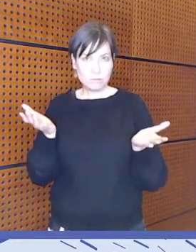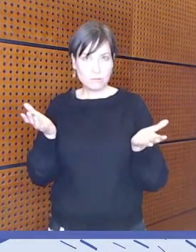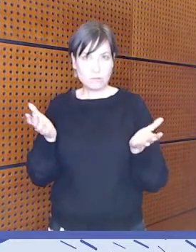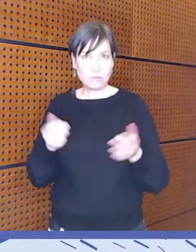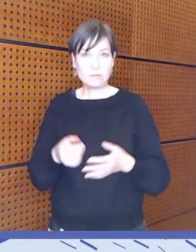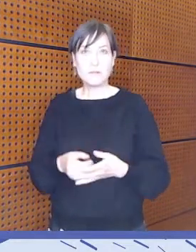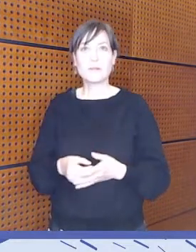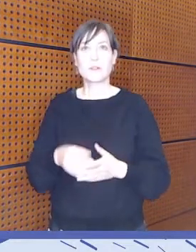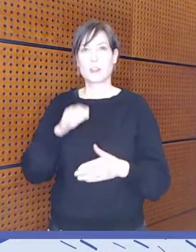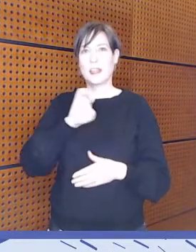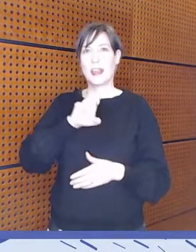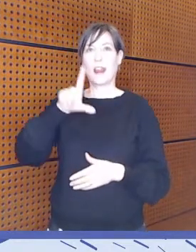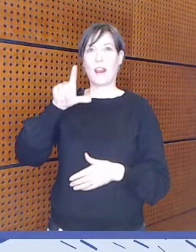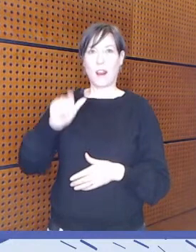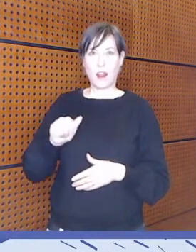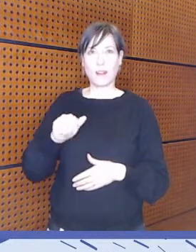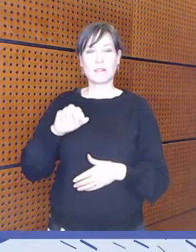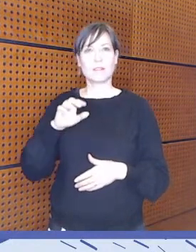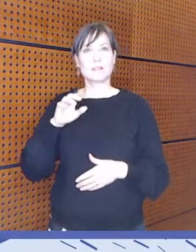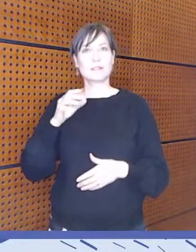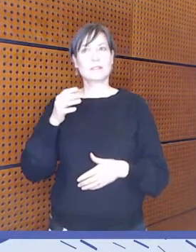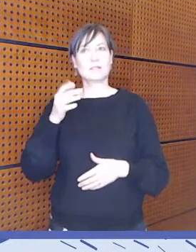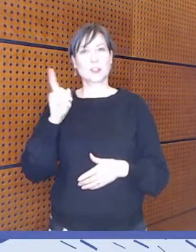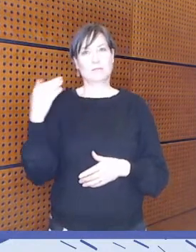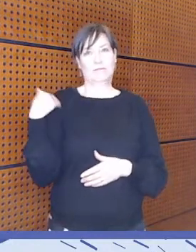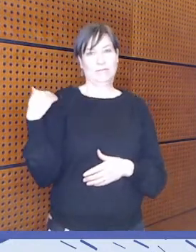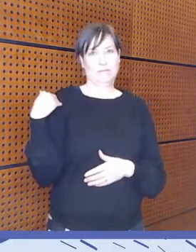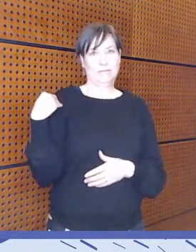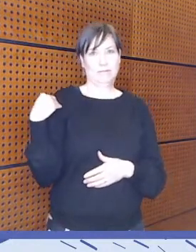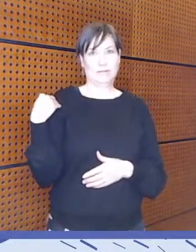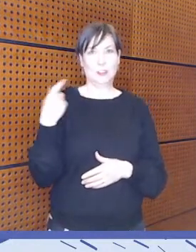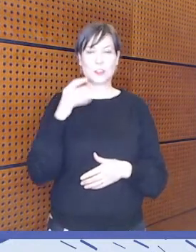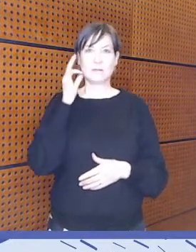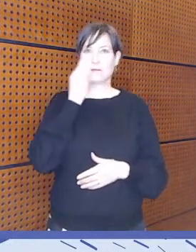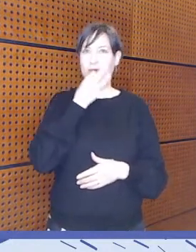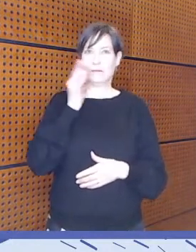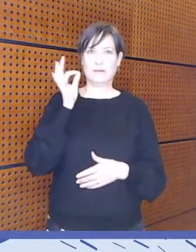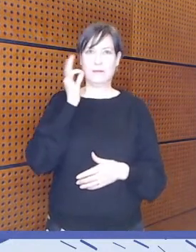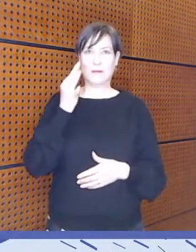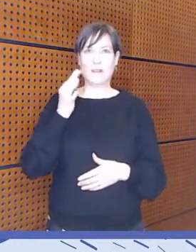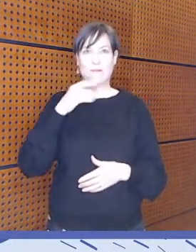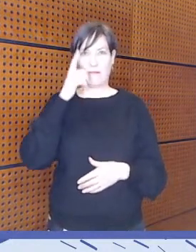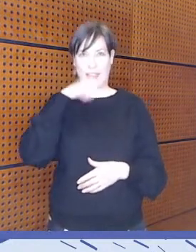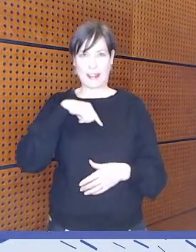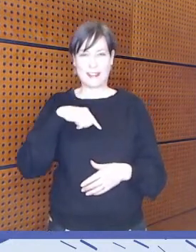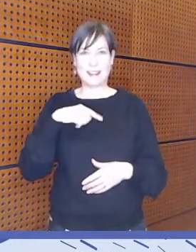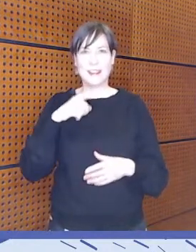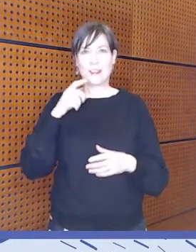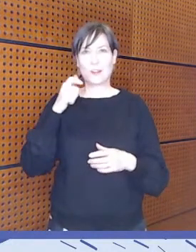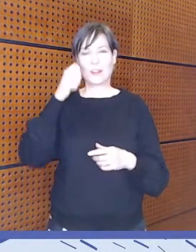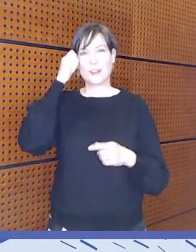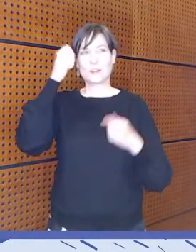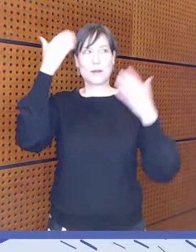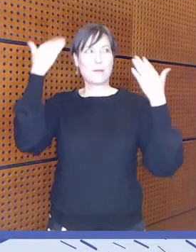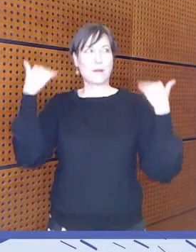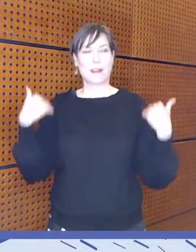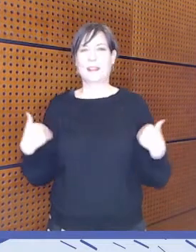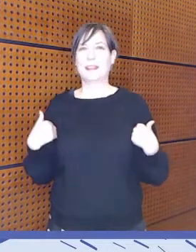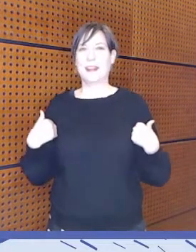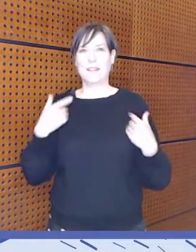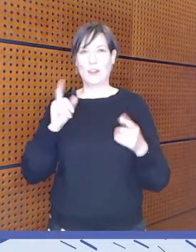Jos Ella vaikka tai joku huitelee, jos tuntuu, että tämä asettuu jotenkin väärimmän. Tämä on pitkän hiuksen kanssa vähän haastavaa